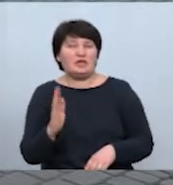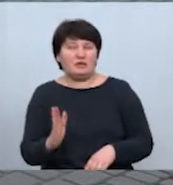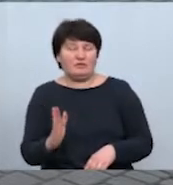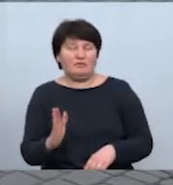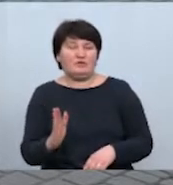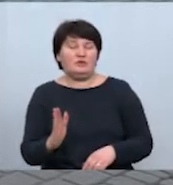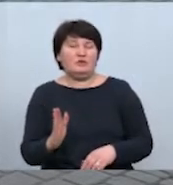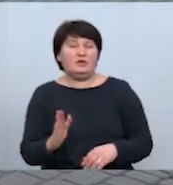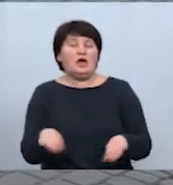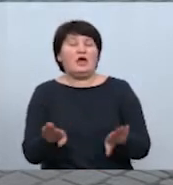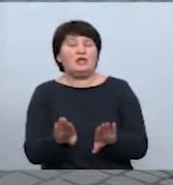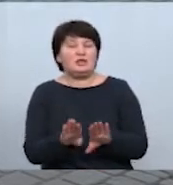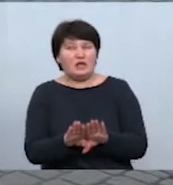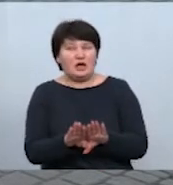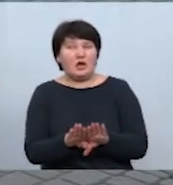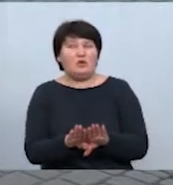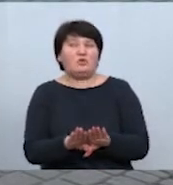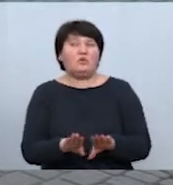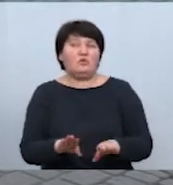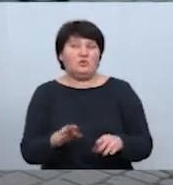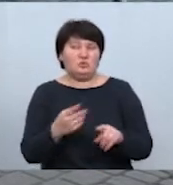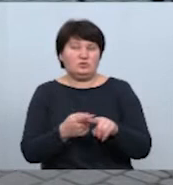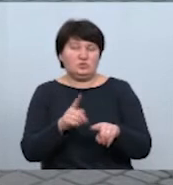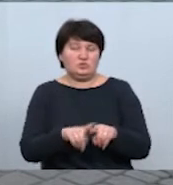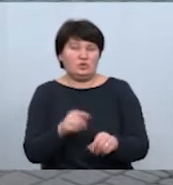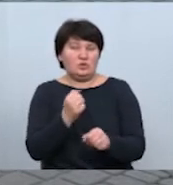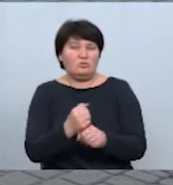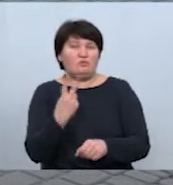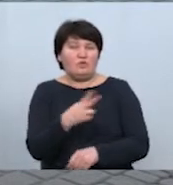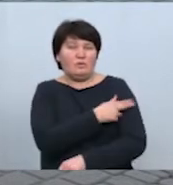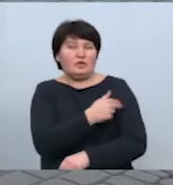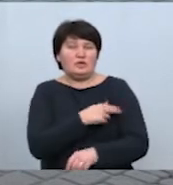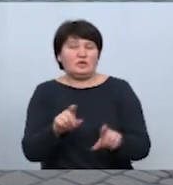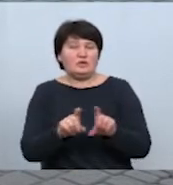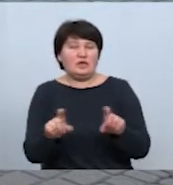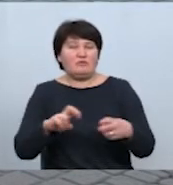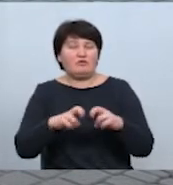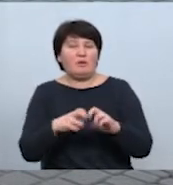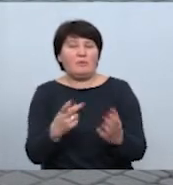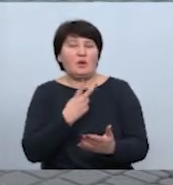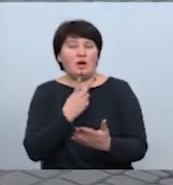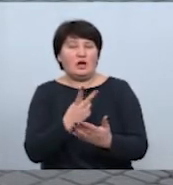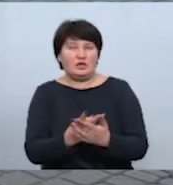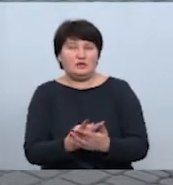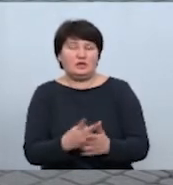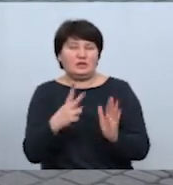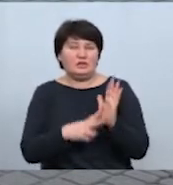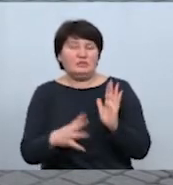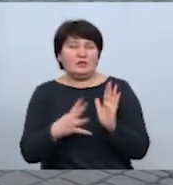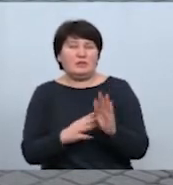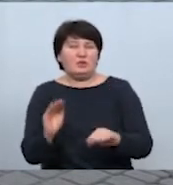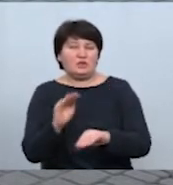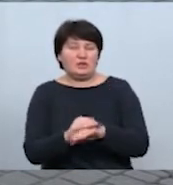міський голова Івано-Франківська Руслан Марцінк. І також, за його словами, експрес-тест, який зробили у двох медичних закладах Івано-Франківця, показали 69